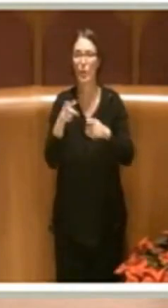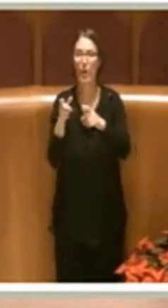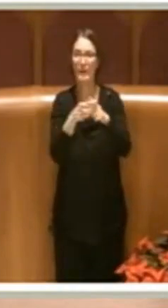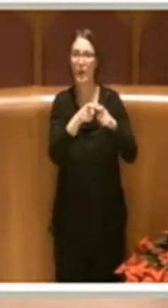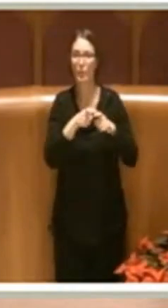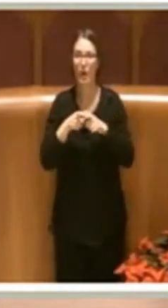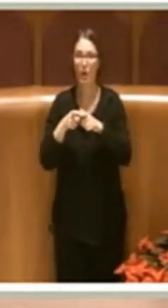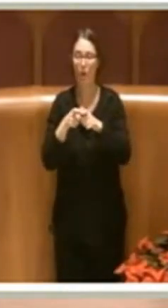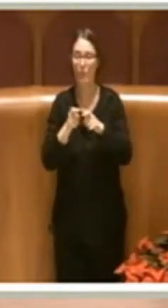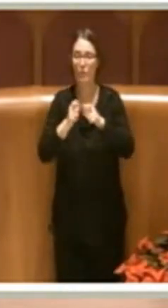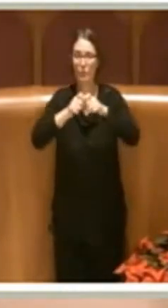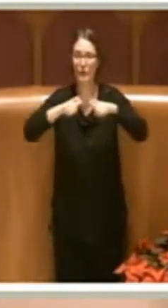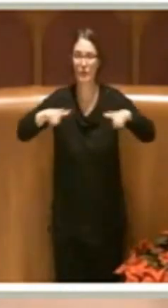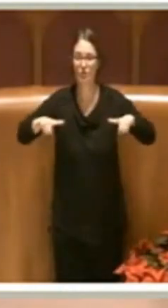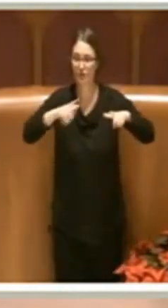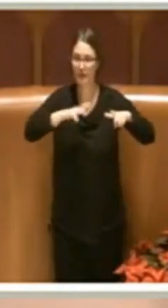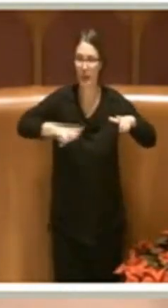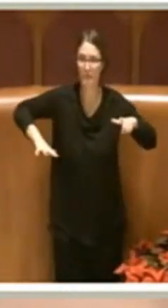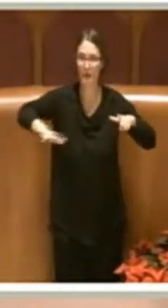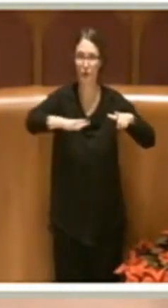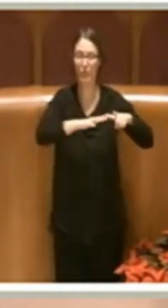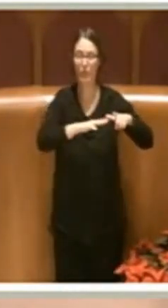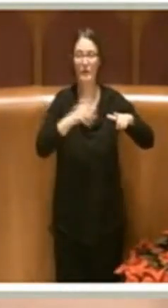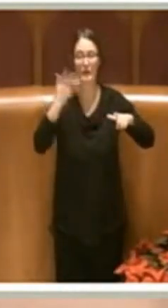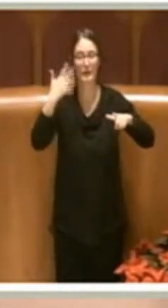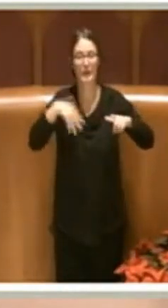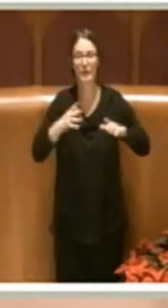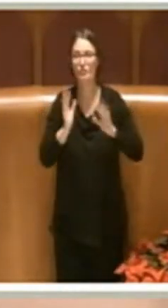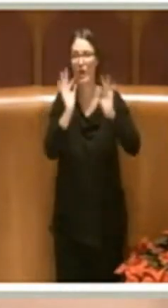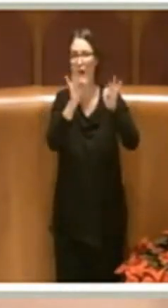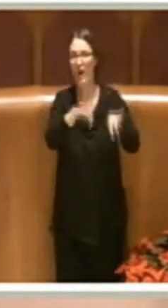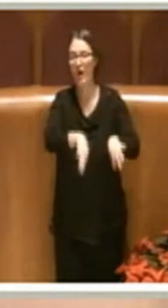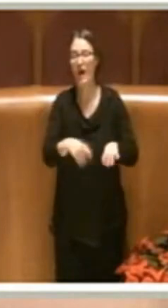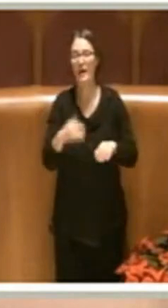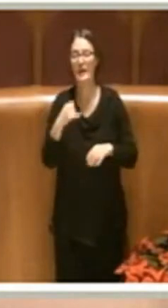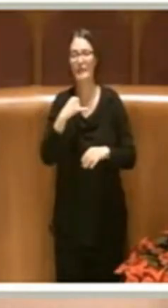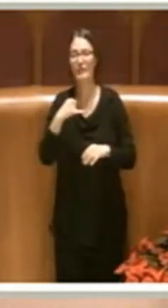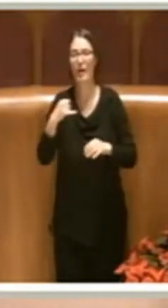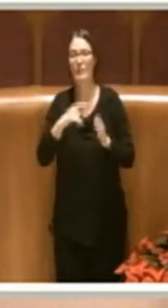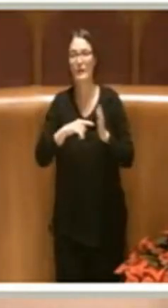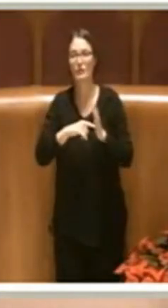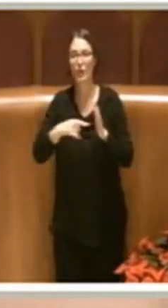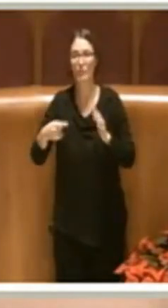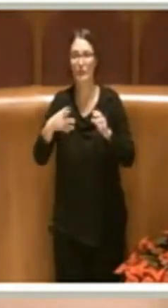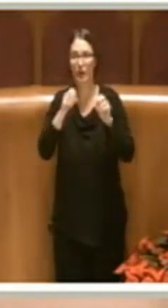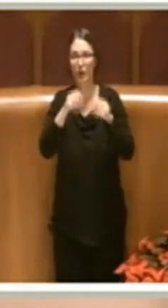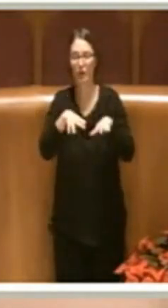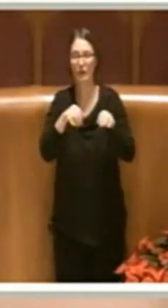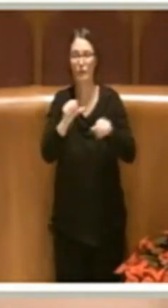e praticamente portano mezzo milione di rifiuti soltanto in questo impianto privato.